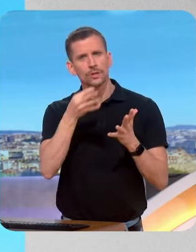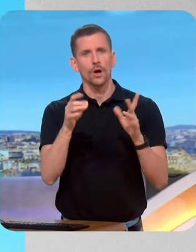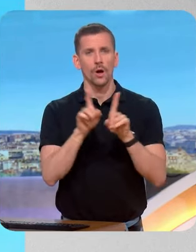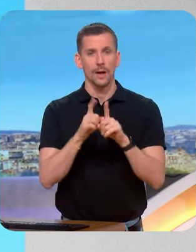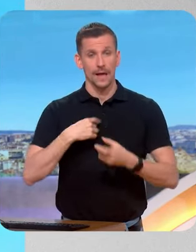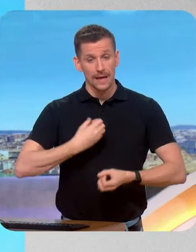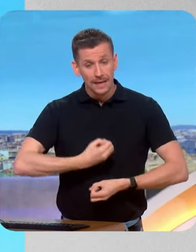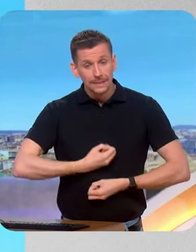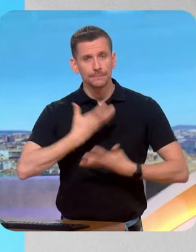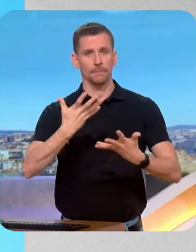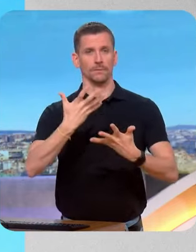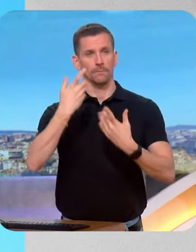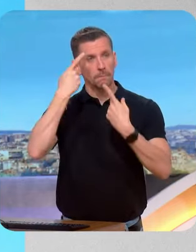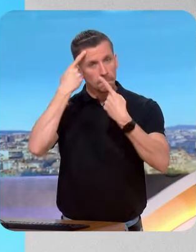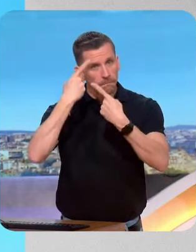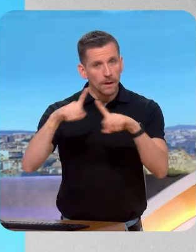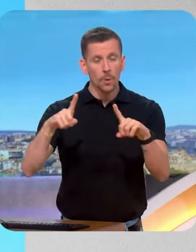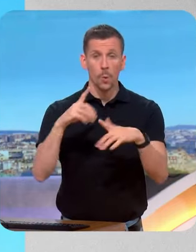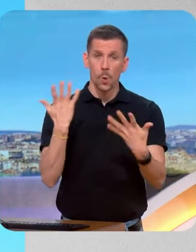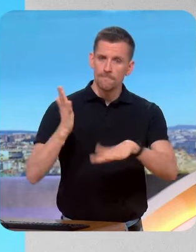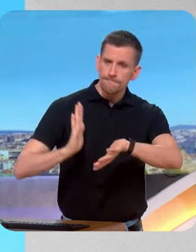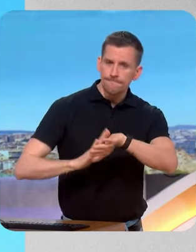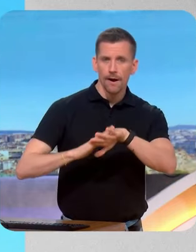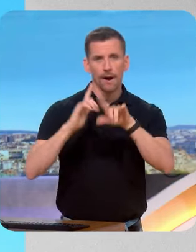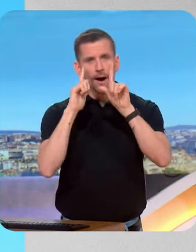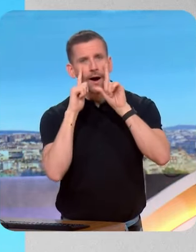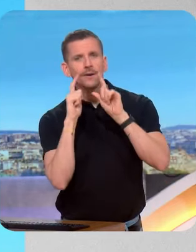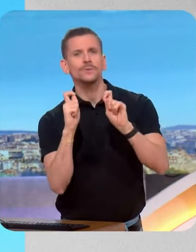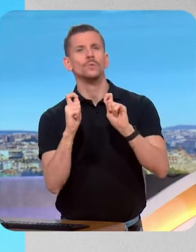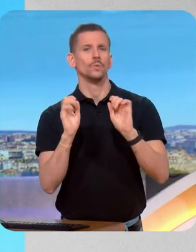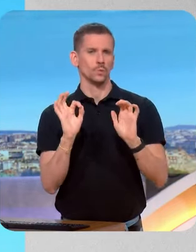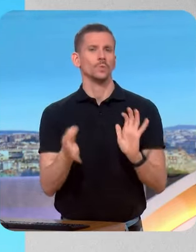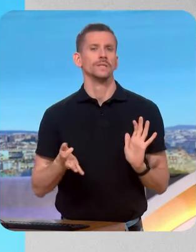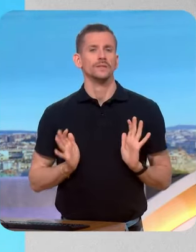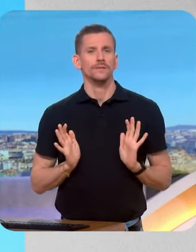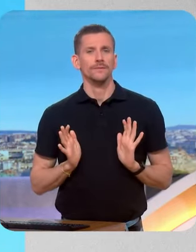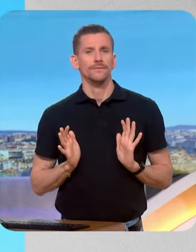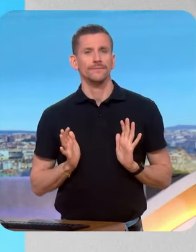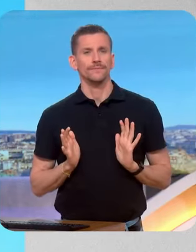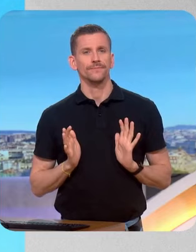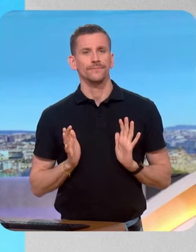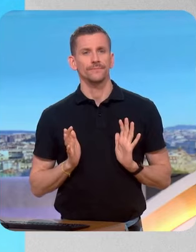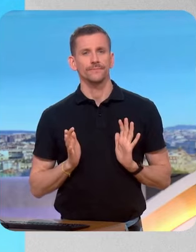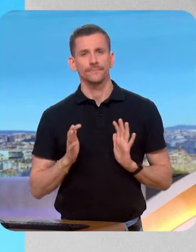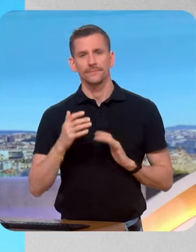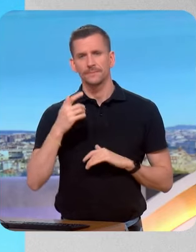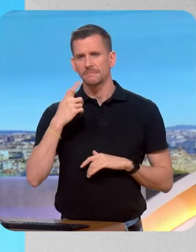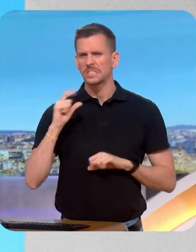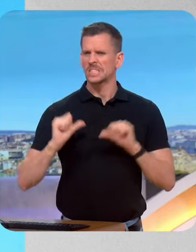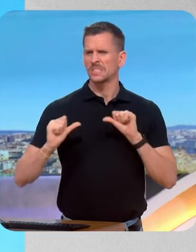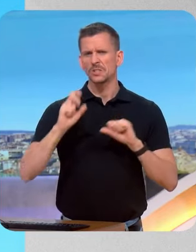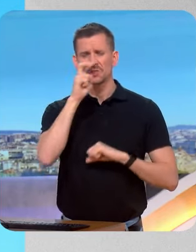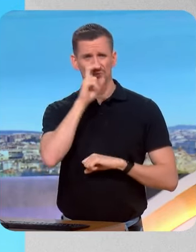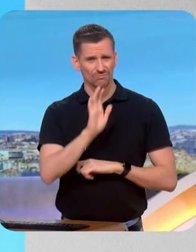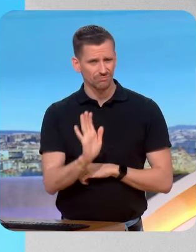un désaccord ou un point de vigilance, on serait forcément dans un bras de fer malvenu. Je crois que la vie politique, aujourd